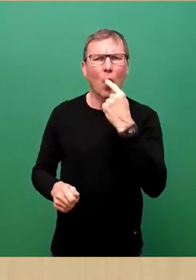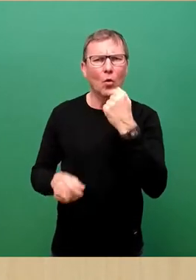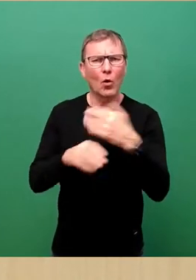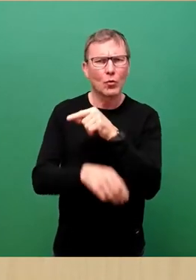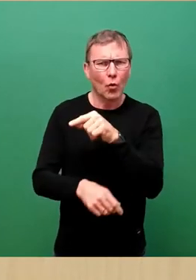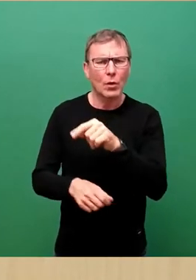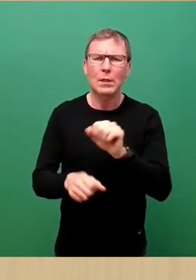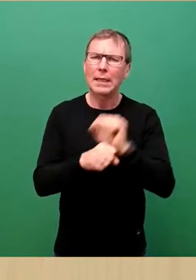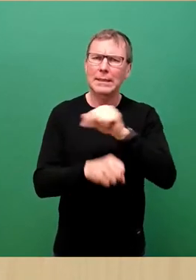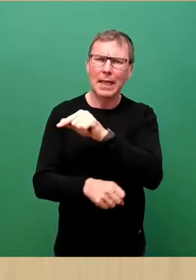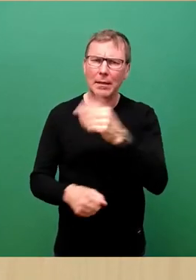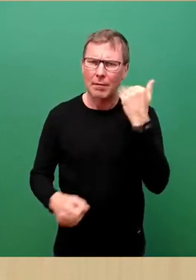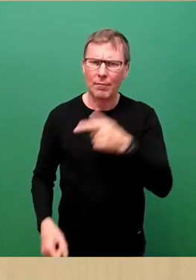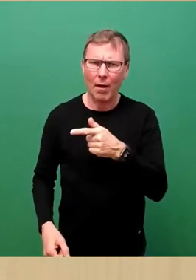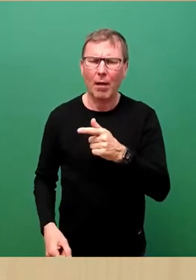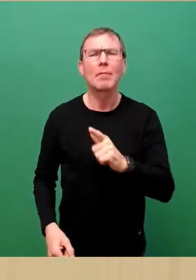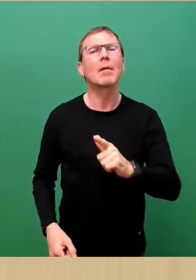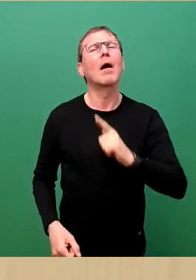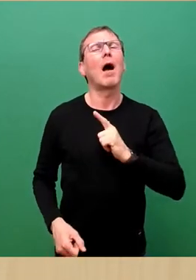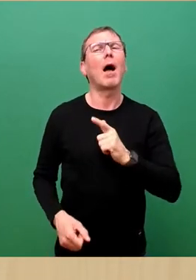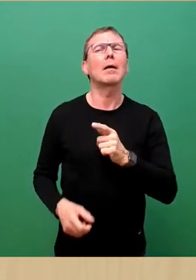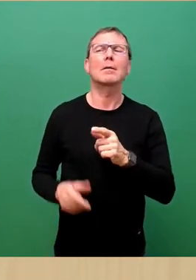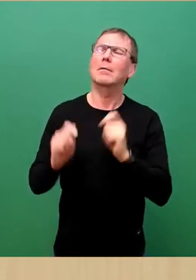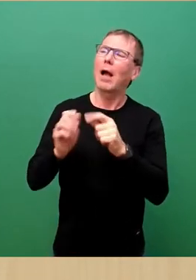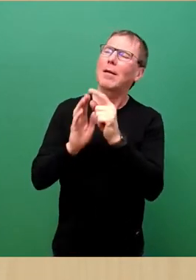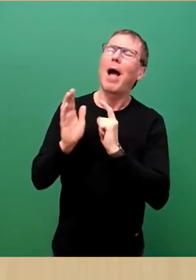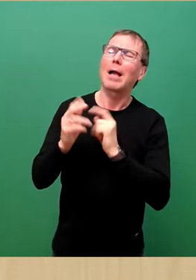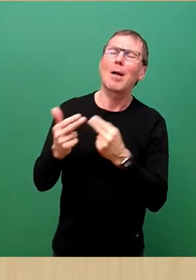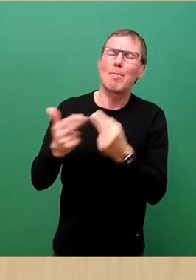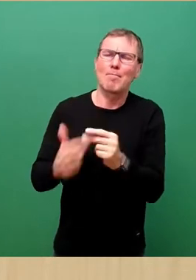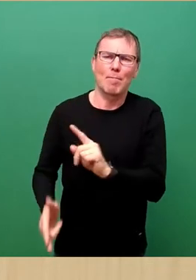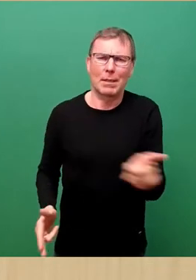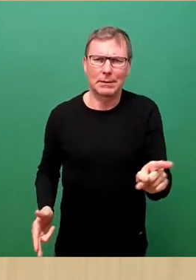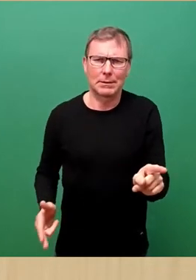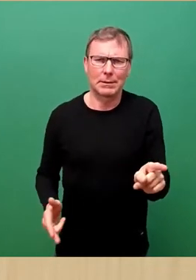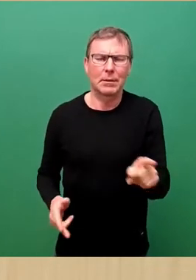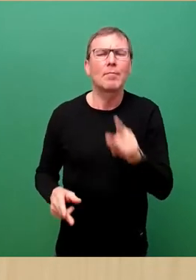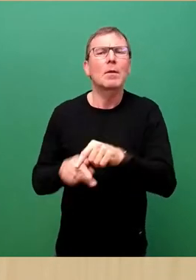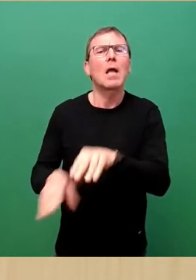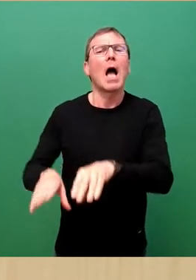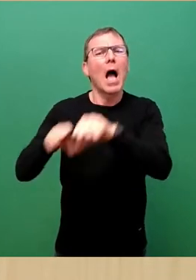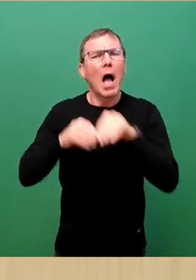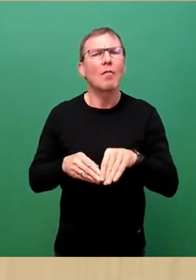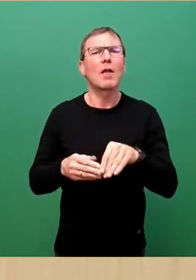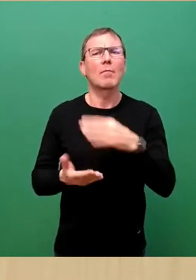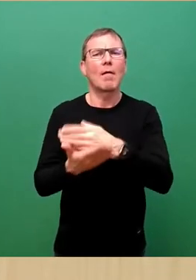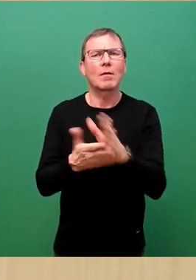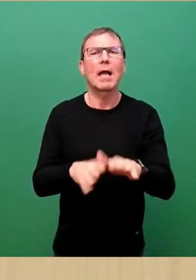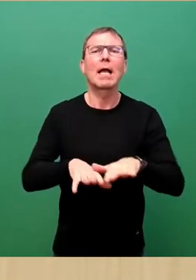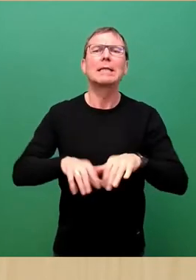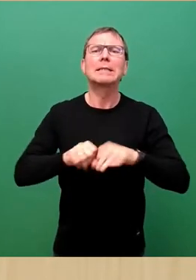gemacht hat, dem eigenen Anliegen eher schadet. Insbesondere das Thema Aufnahme, Verteilung und Seenotrettung gehört auf EU- bzw.